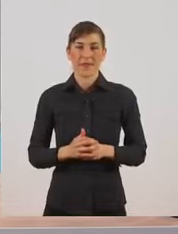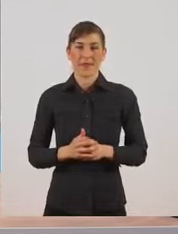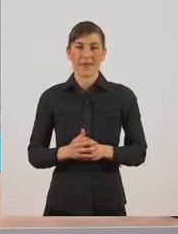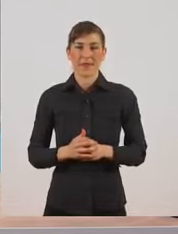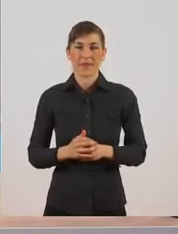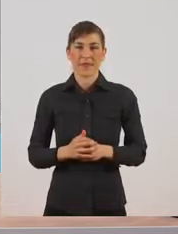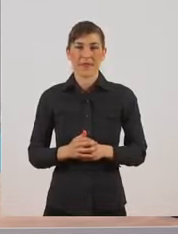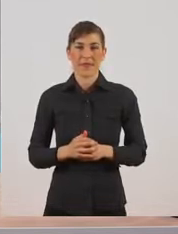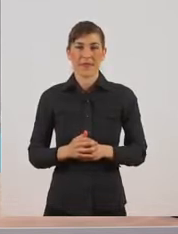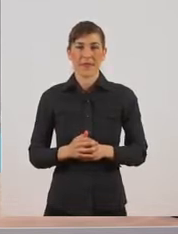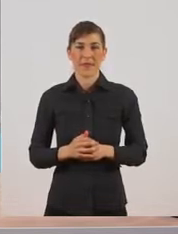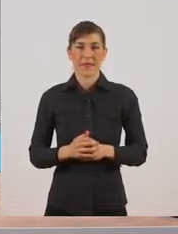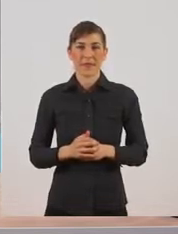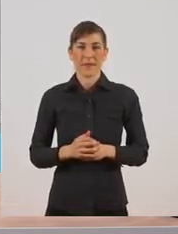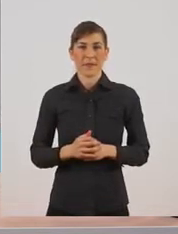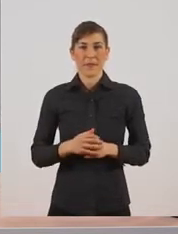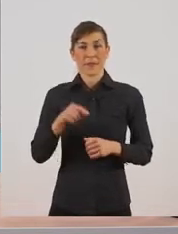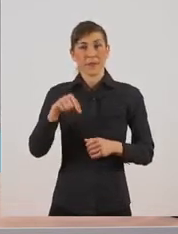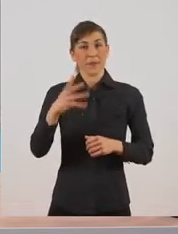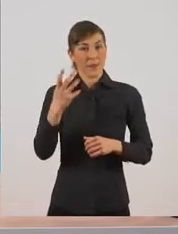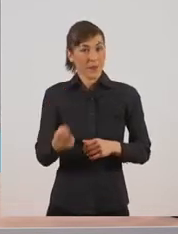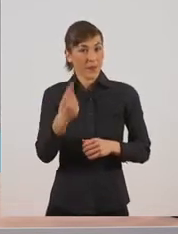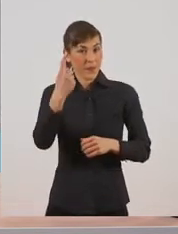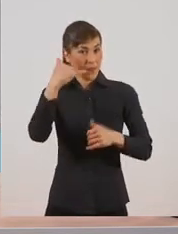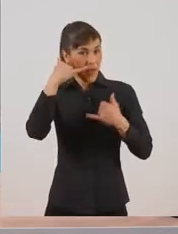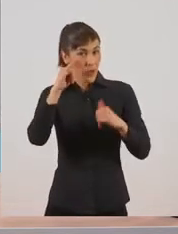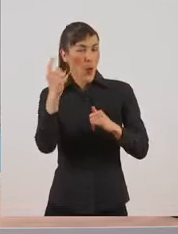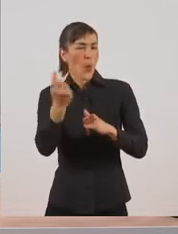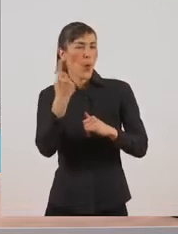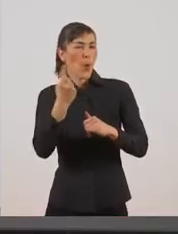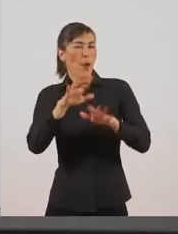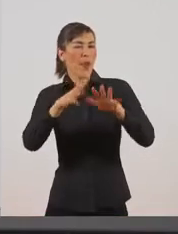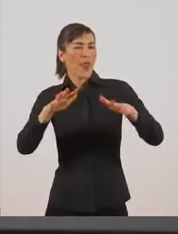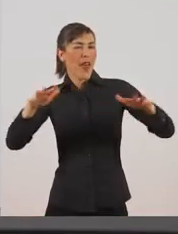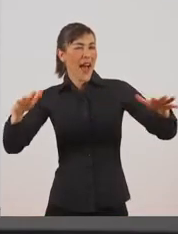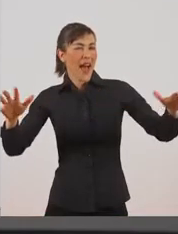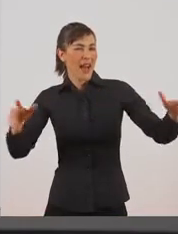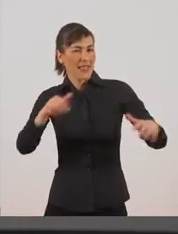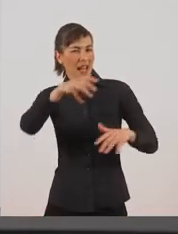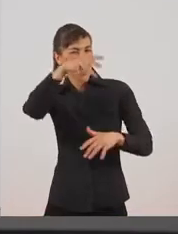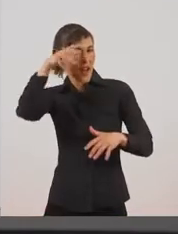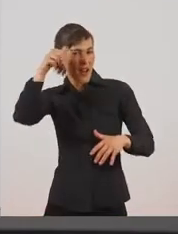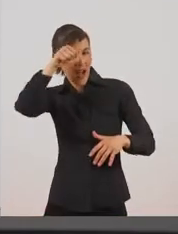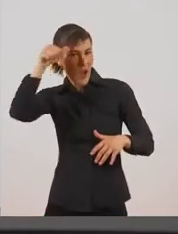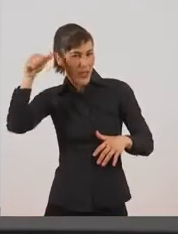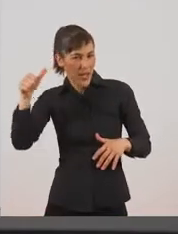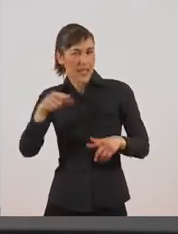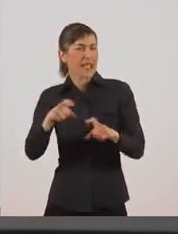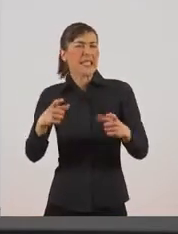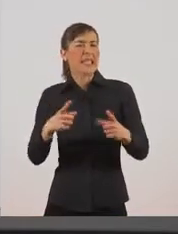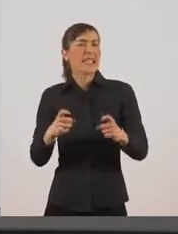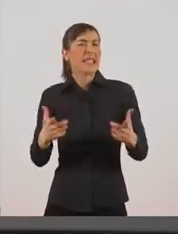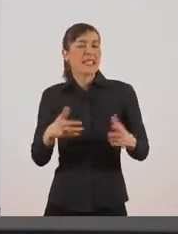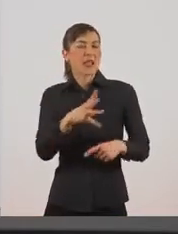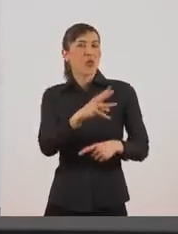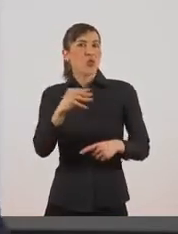Εδώ έχουμε ένα ζώο που συναντάμε συνήθως το καλοκαίρι στη θάλασσα είναι η τσούχτρα και ανήκει στην κατηγορία και αυτή